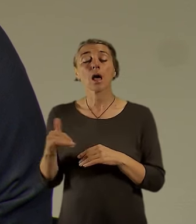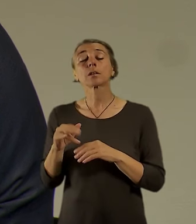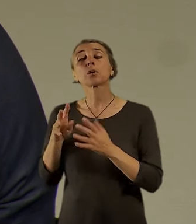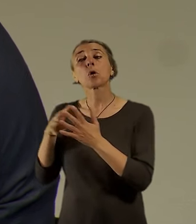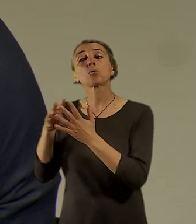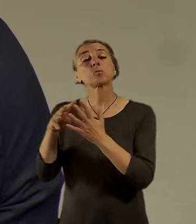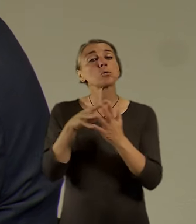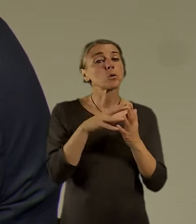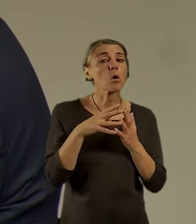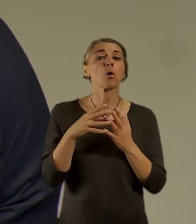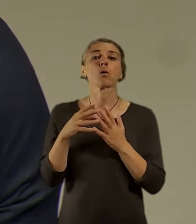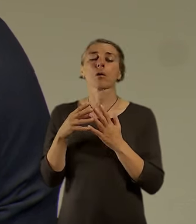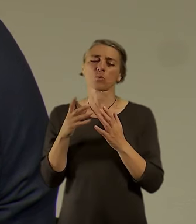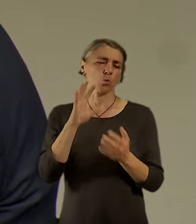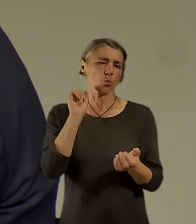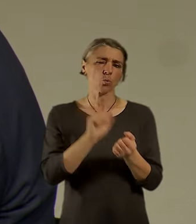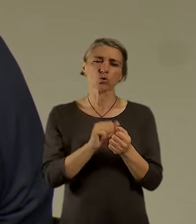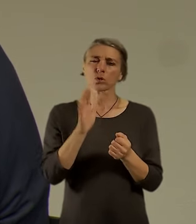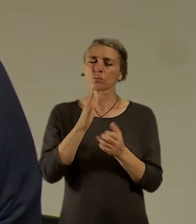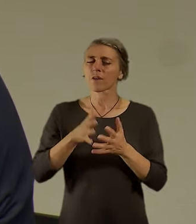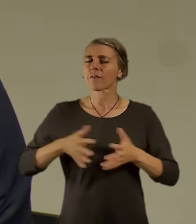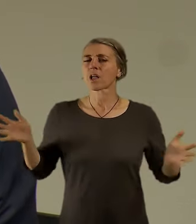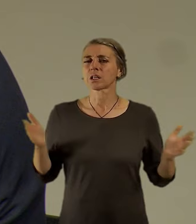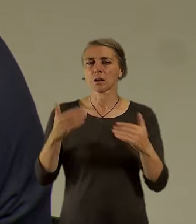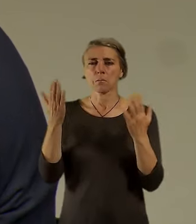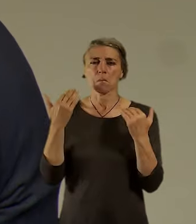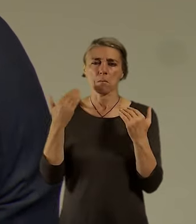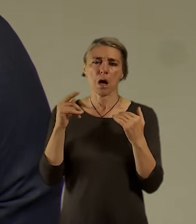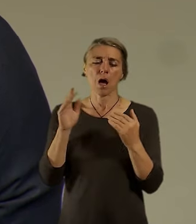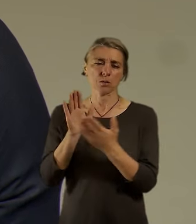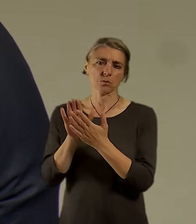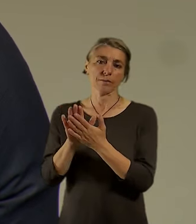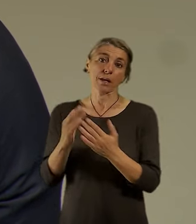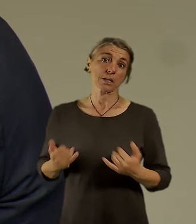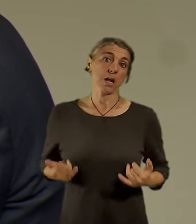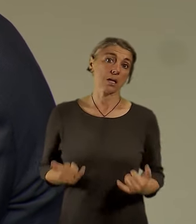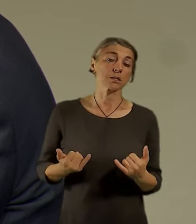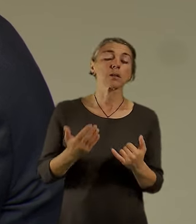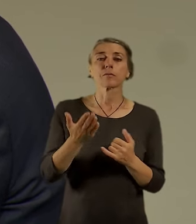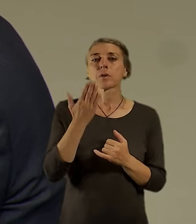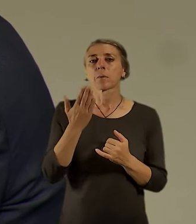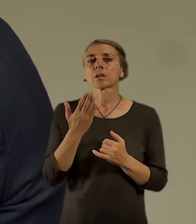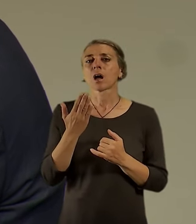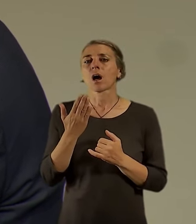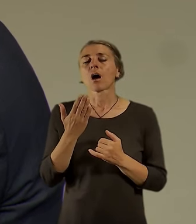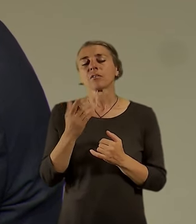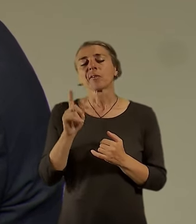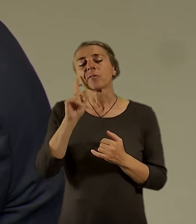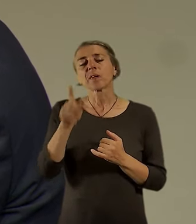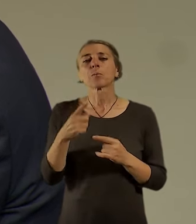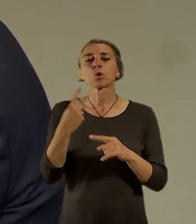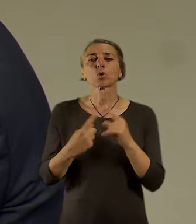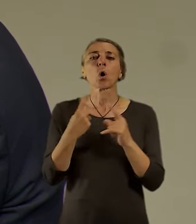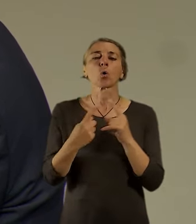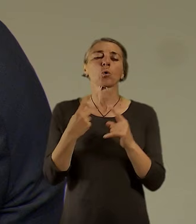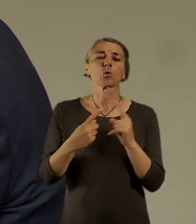Jo, protože to budou takový ty centrální parky v tom území. Že možná jako dneska ta výstavba je trošku nehospodárná a